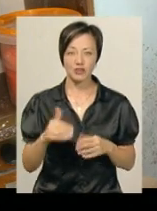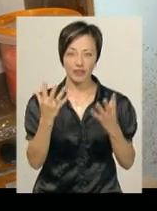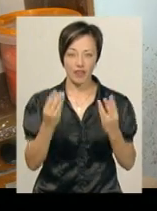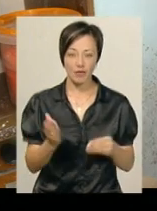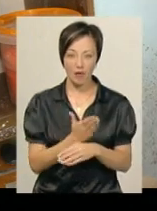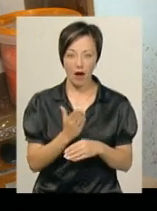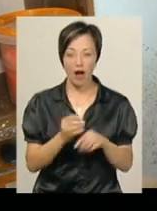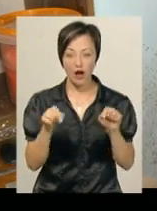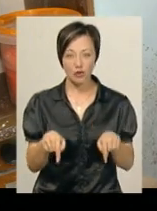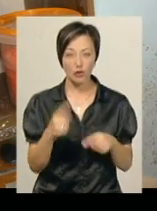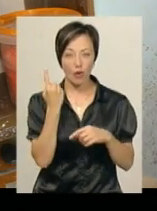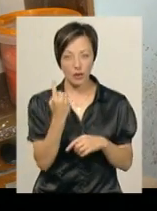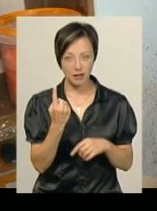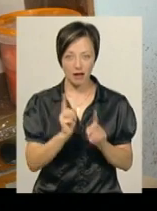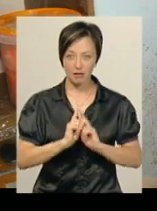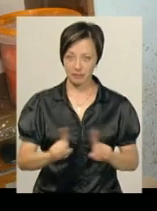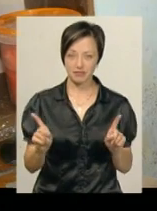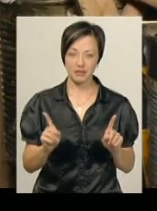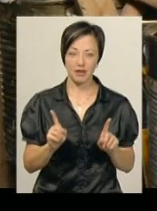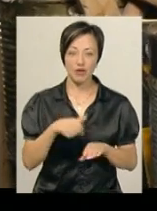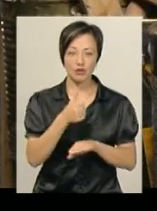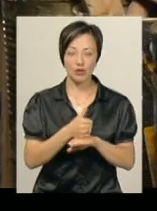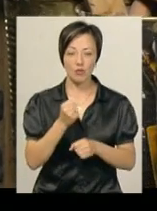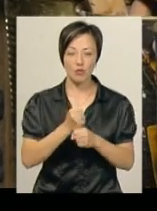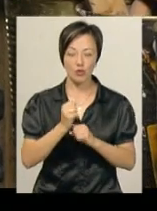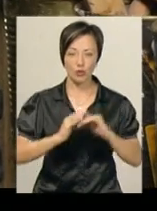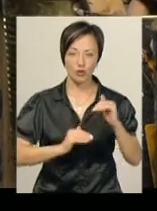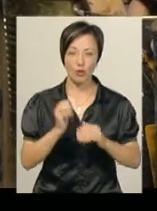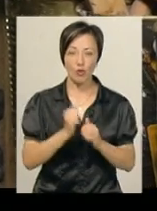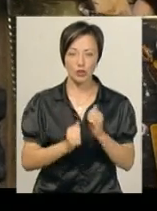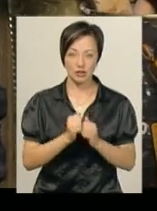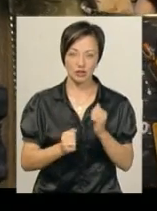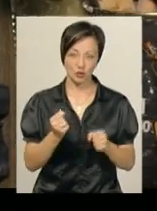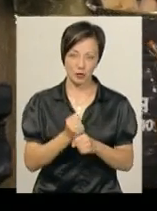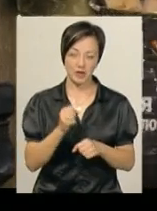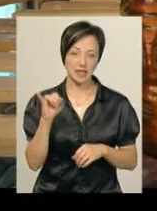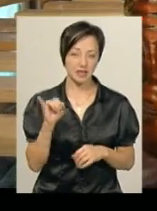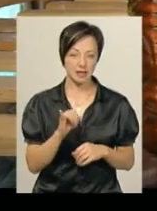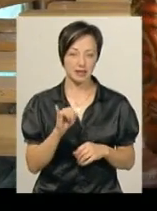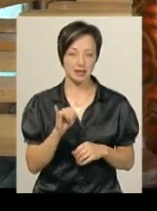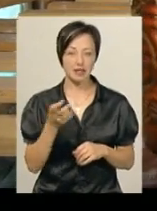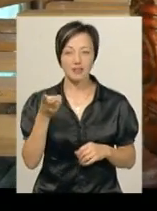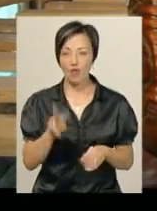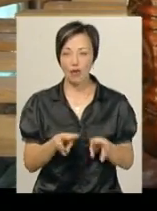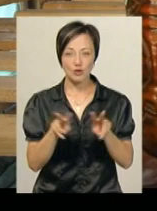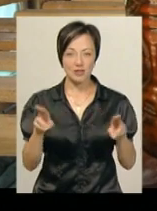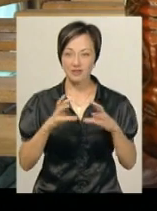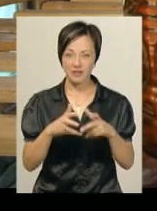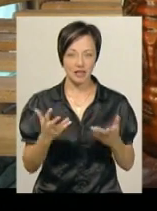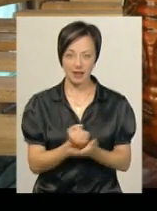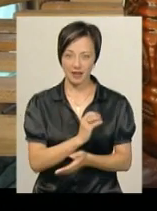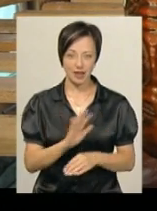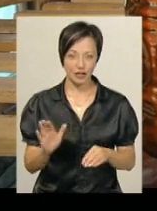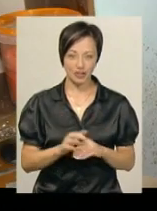день виходить таких чашечок. А цих ручної роботи кожна вручну зроблена, і двох схожих в світі не знайдеш,